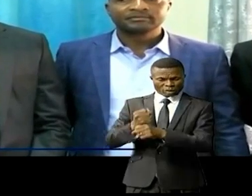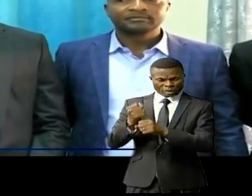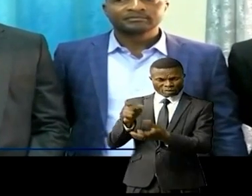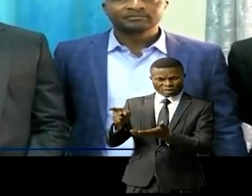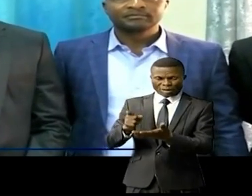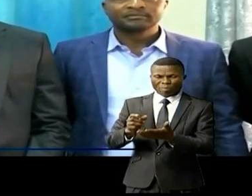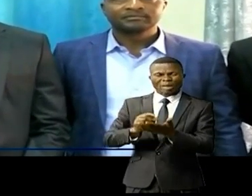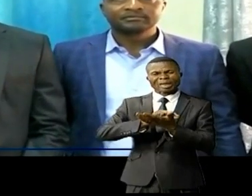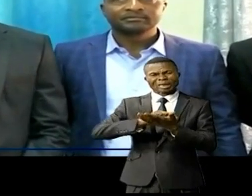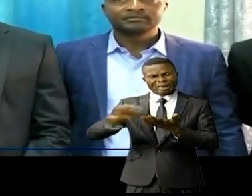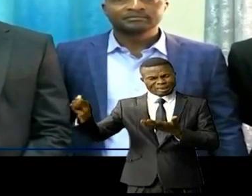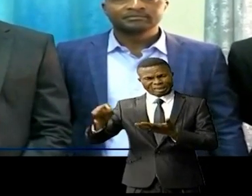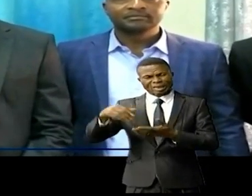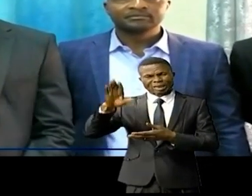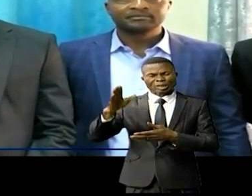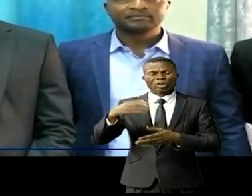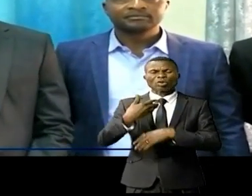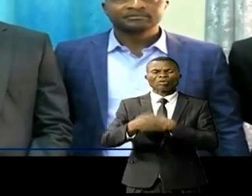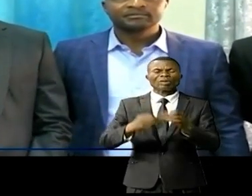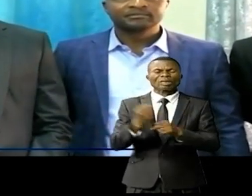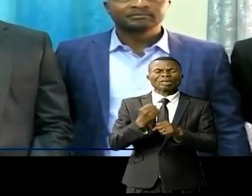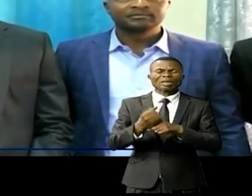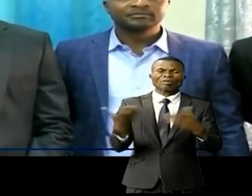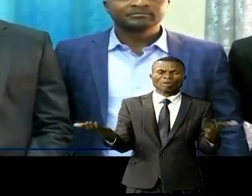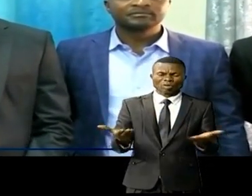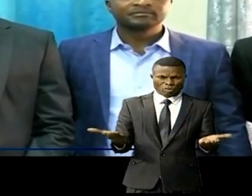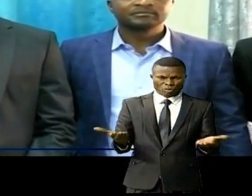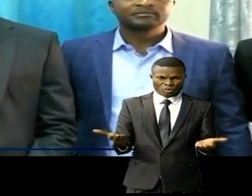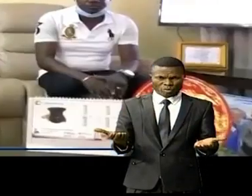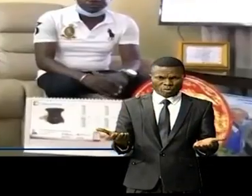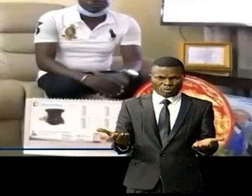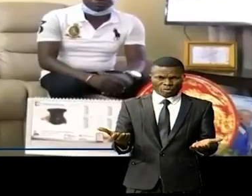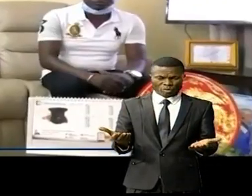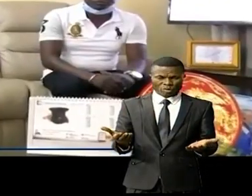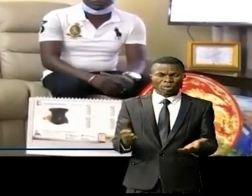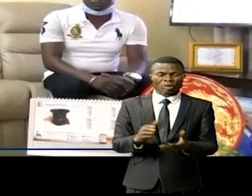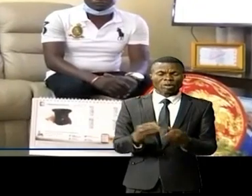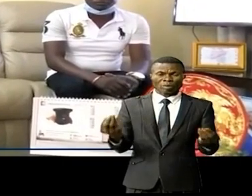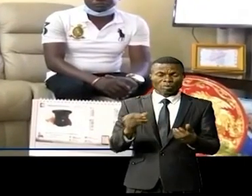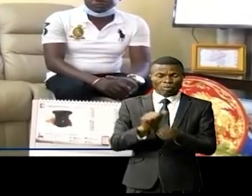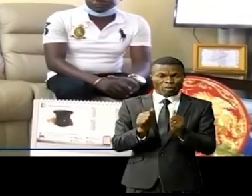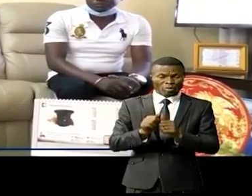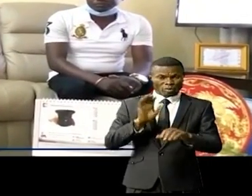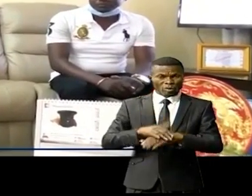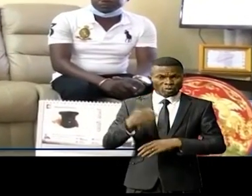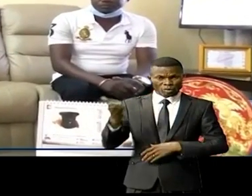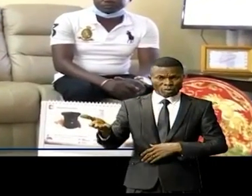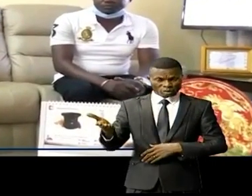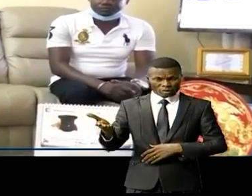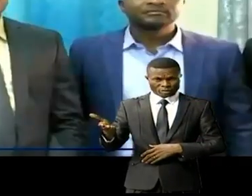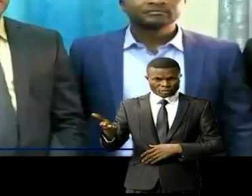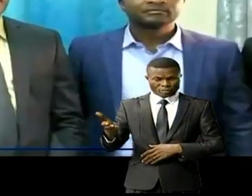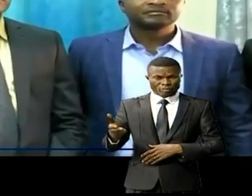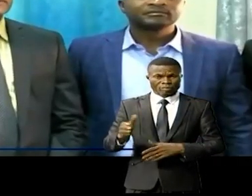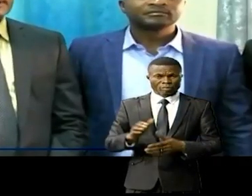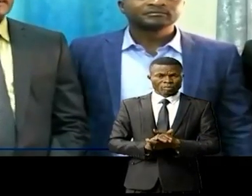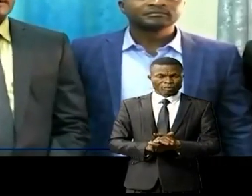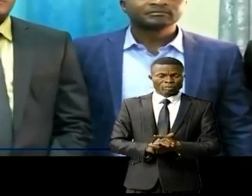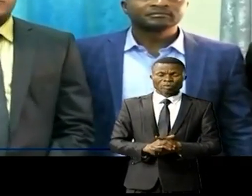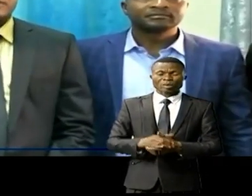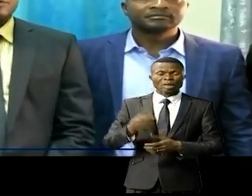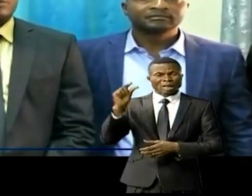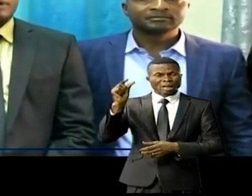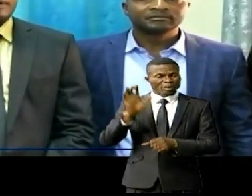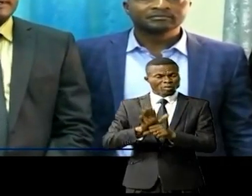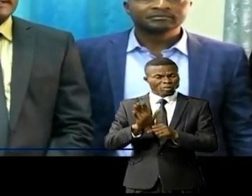artisanal comme un emploi ou une activité de service, n'ont pas d'espace pour travailler. C'est-à-dire l'exploitation minier artisanale